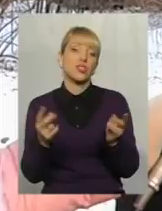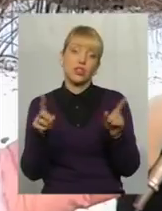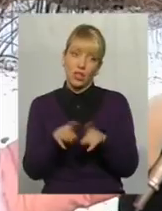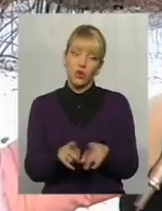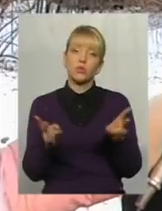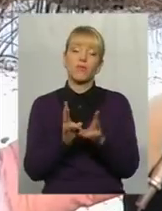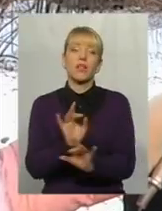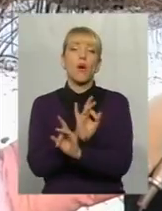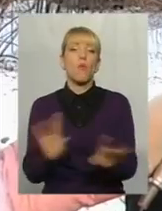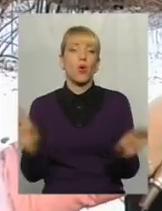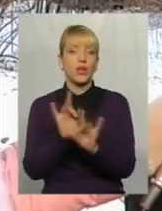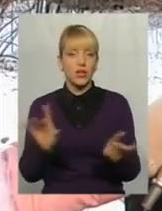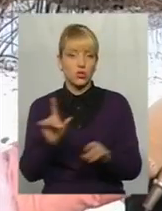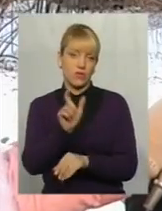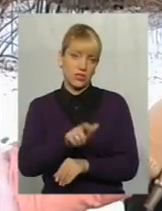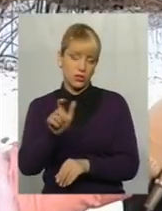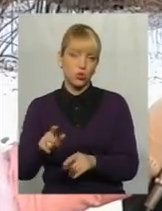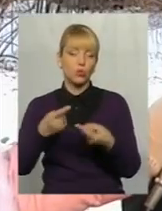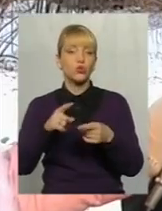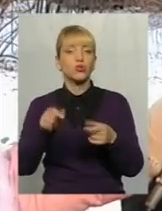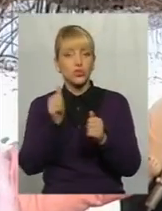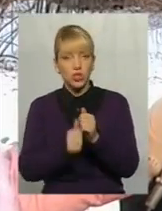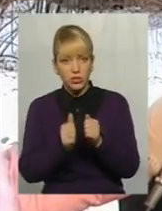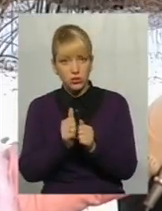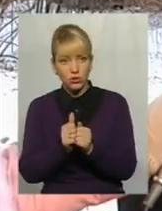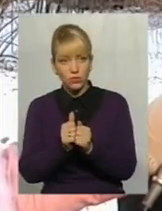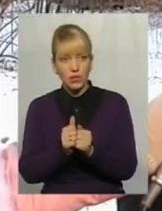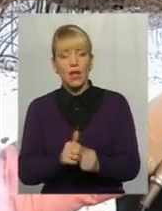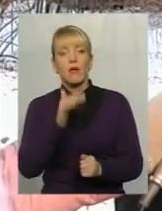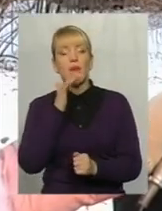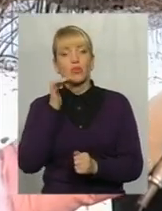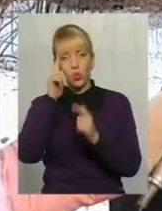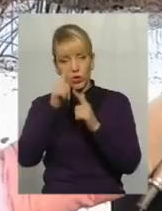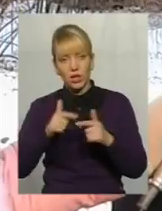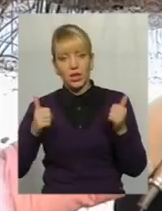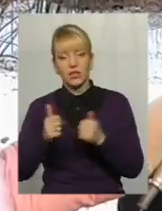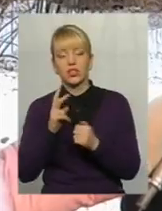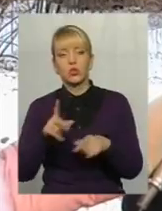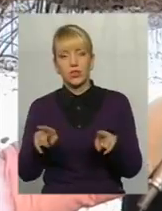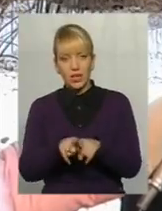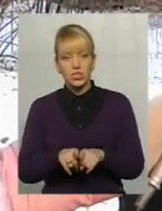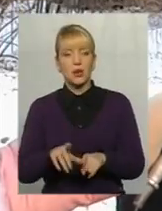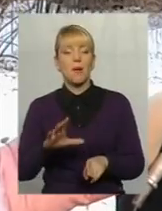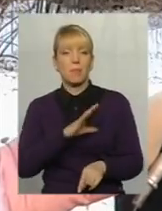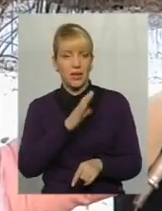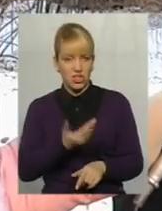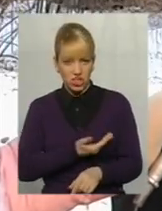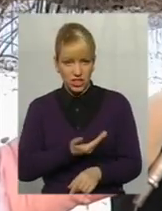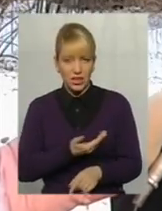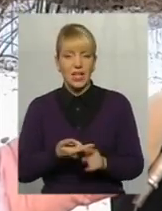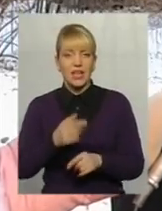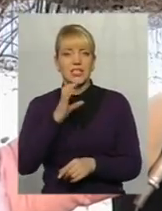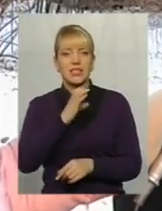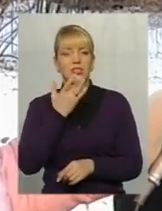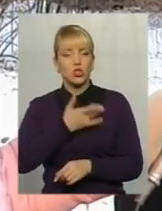пояснюватися людям. Тому що дуже часто в багатьох країнах, які теж пережили соціалізм, залишаються